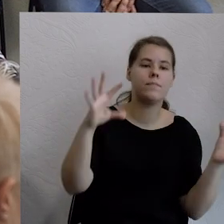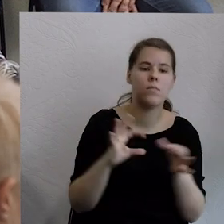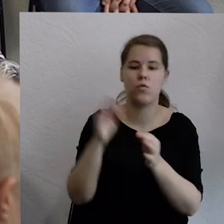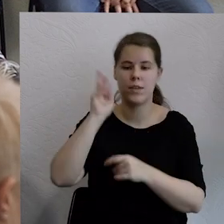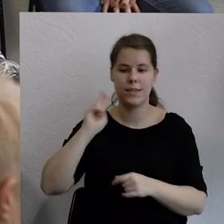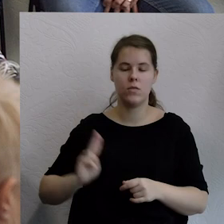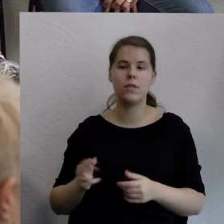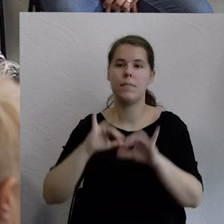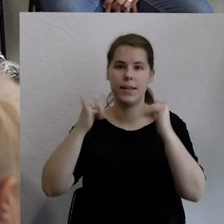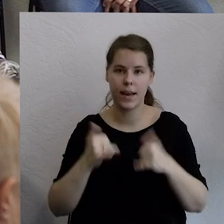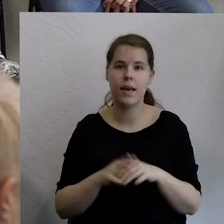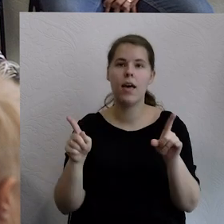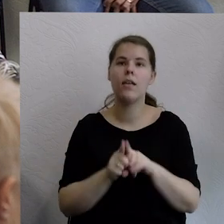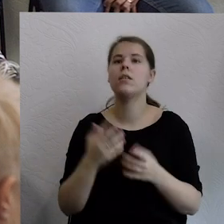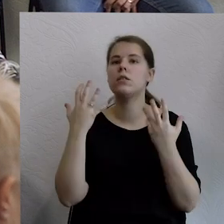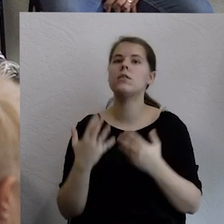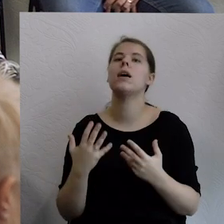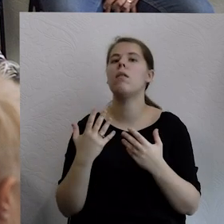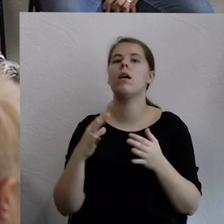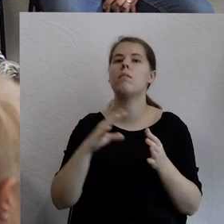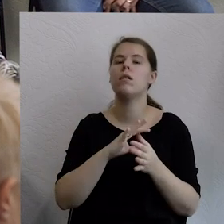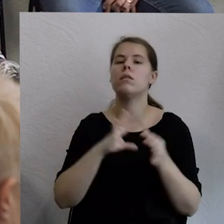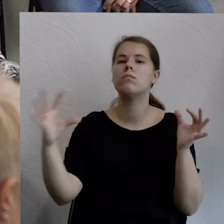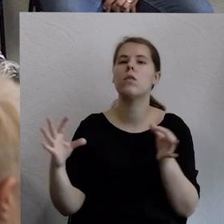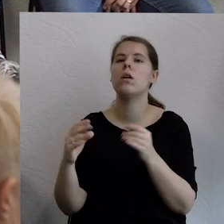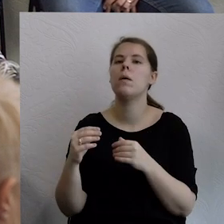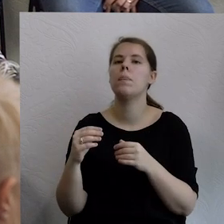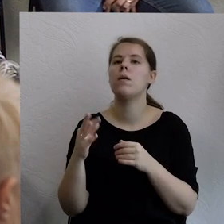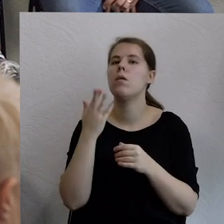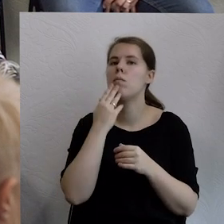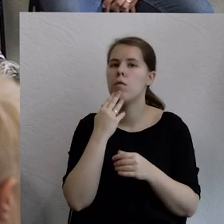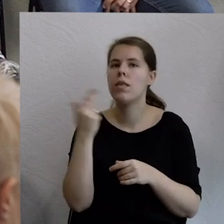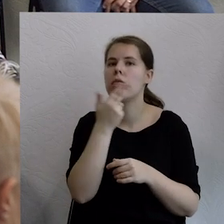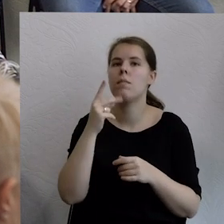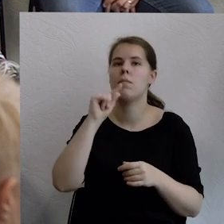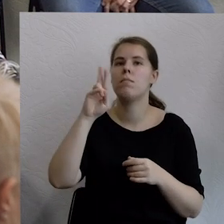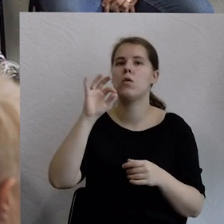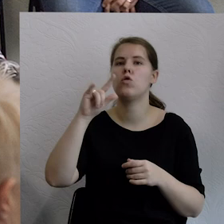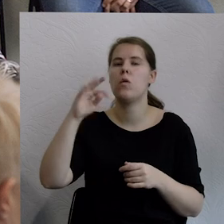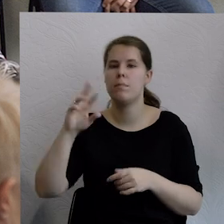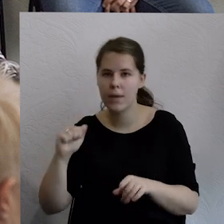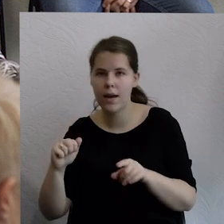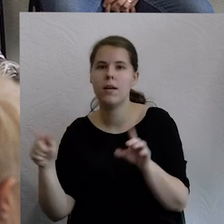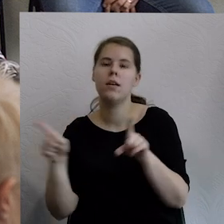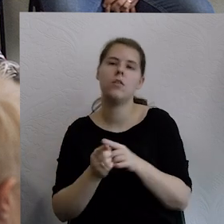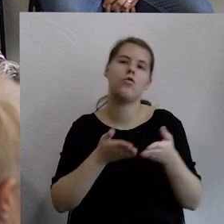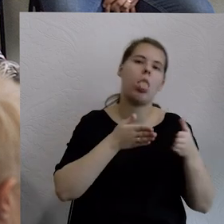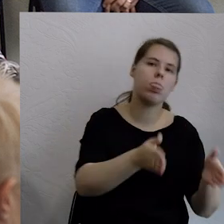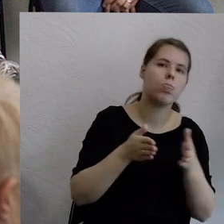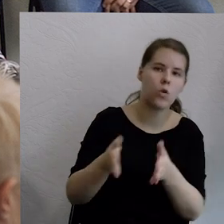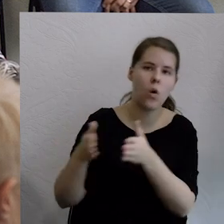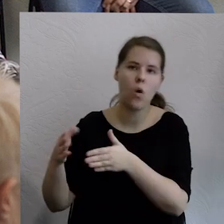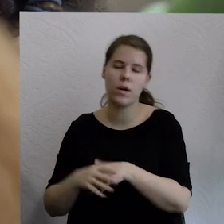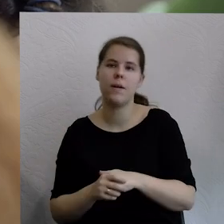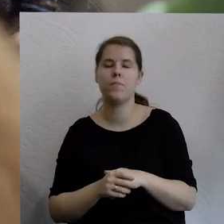do kolejnego głosu związanego z tą protopią i z infrastrukturą, która jest. Nawet tej